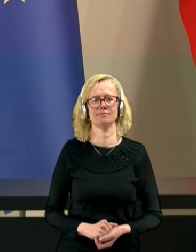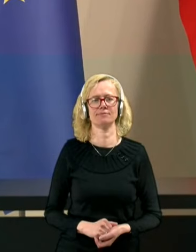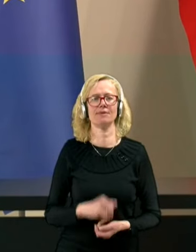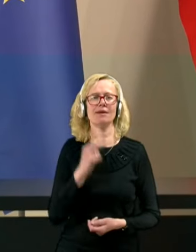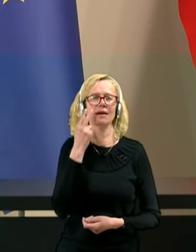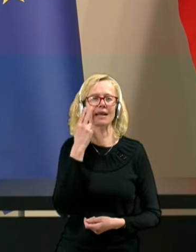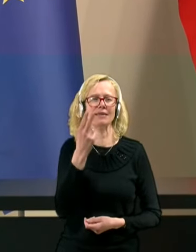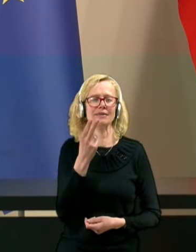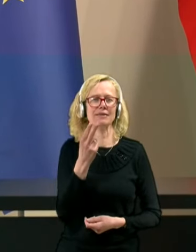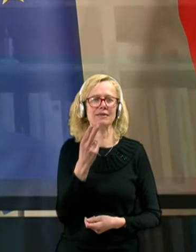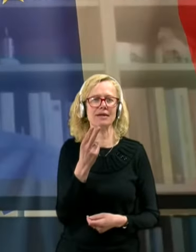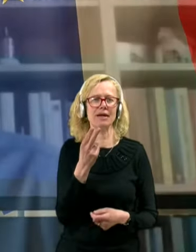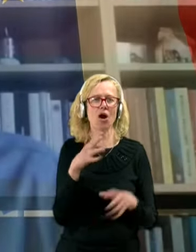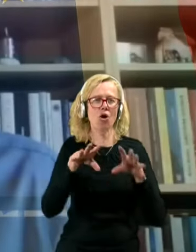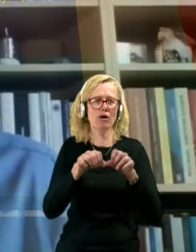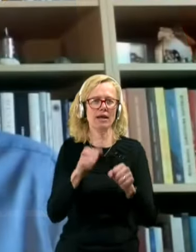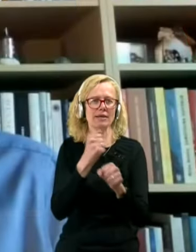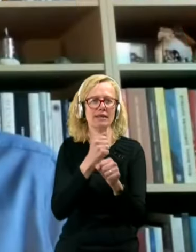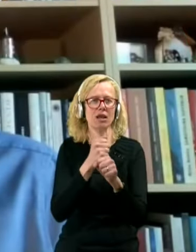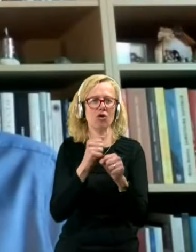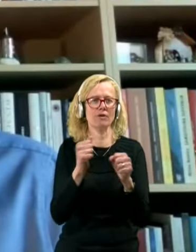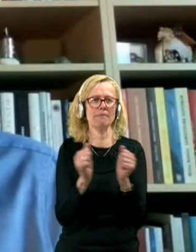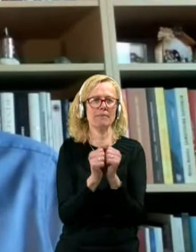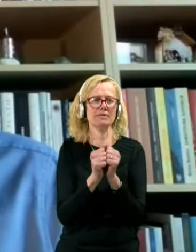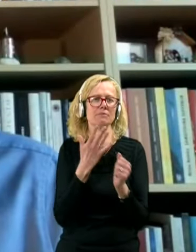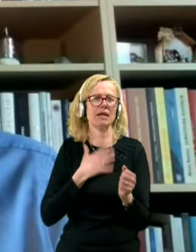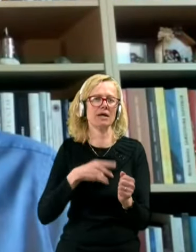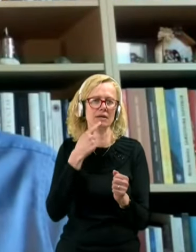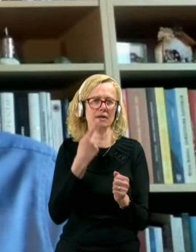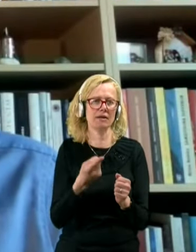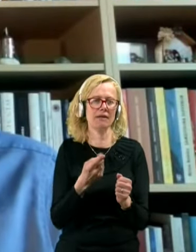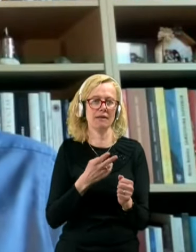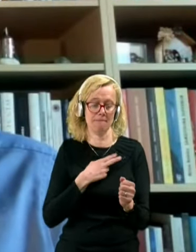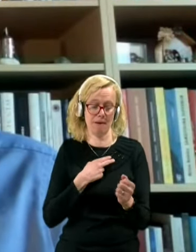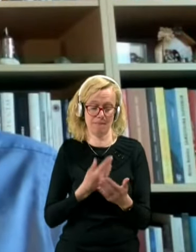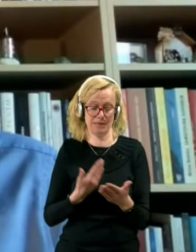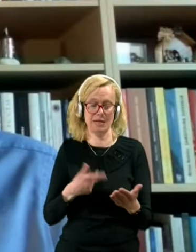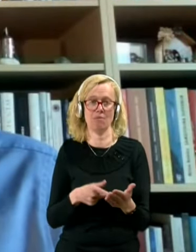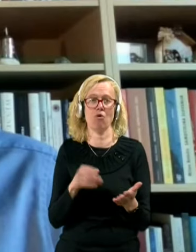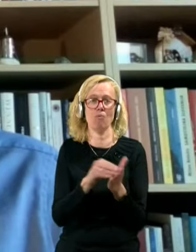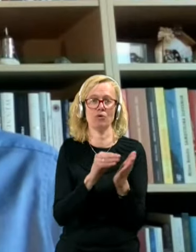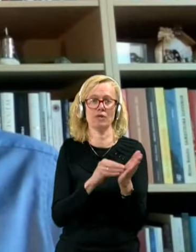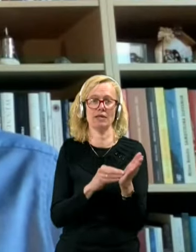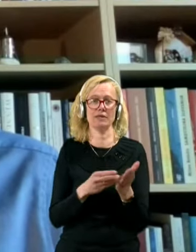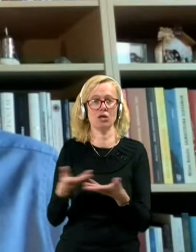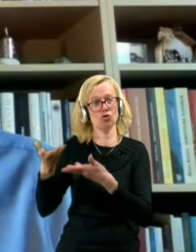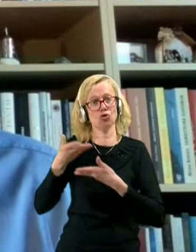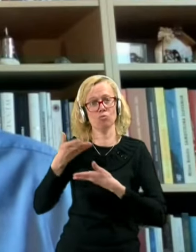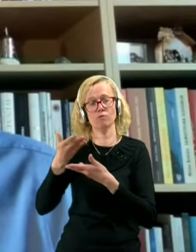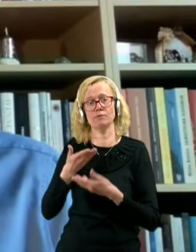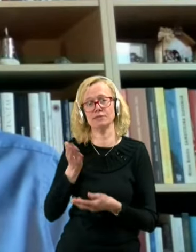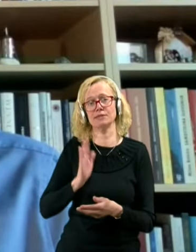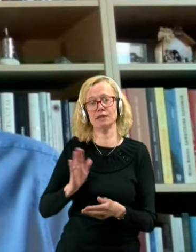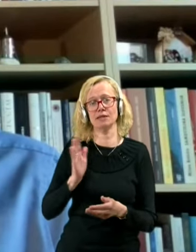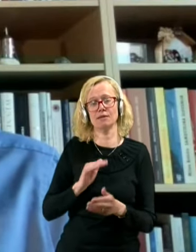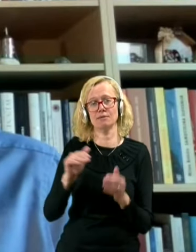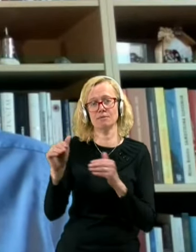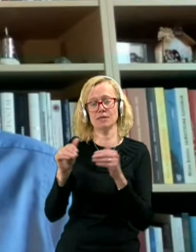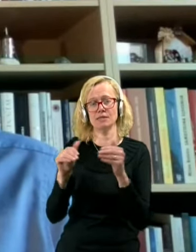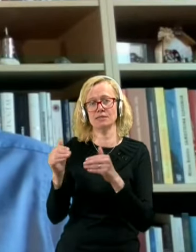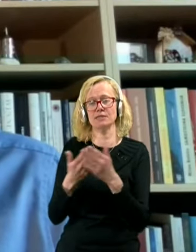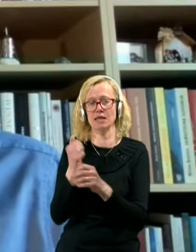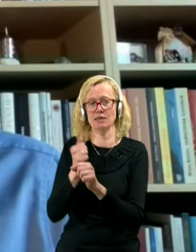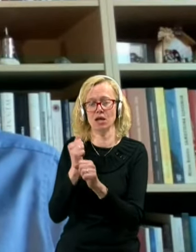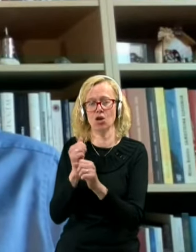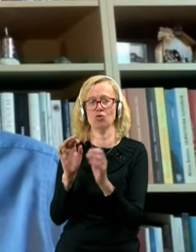Glede teh ohranenja delovnih mest, bi rekel naslednje, da vam pred sabo ravno podatke, ki jih dobivamo strani ministrstva za delo družne in socialne